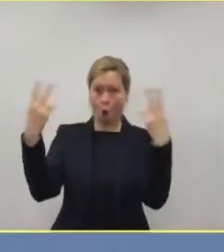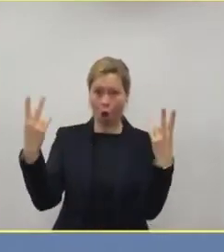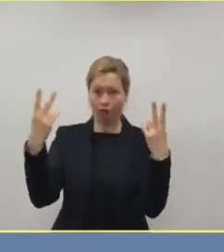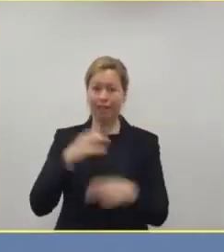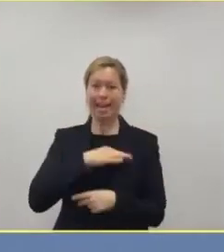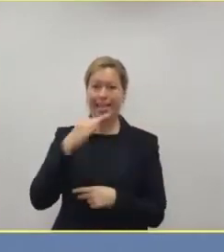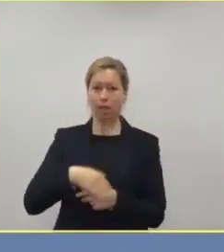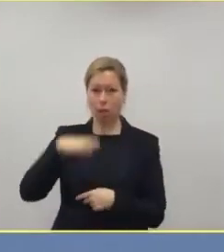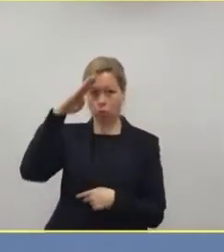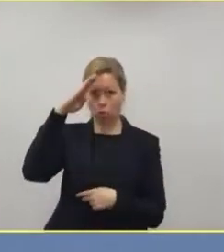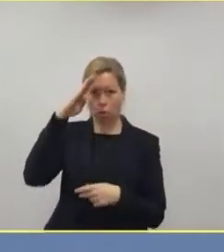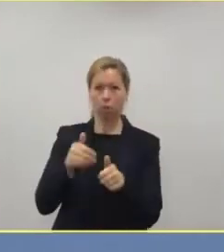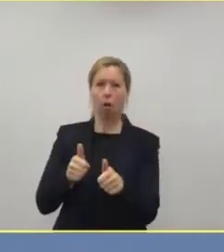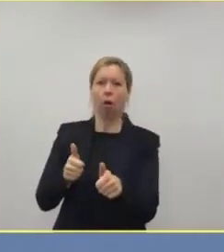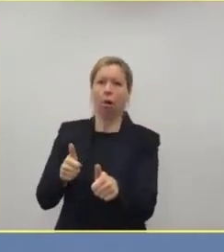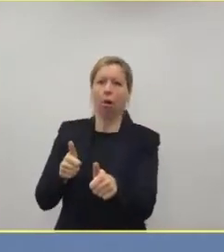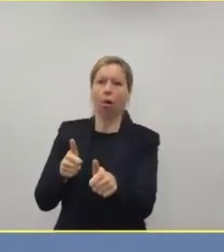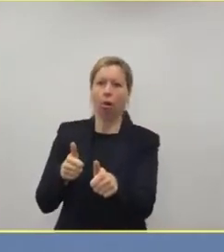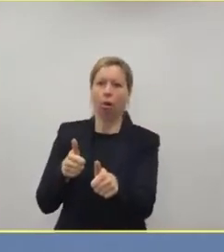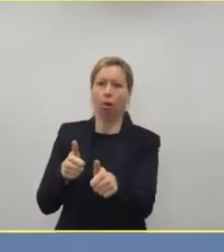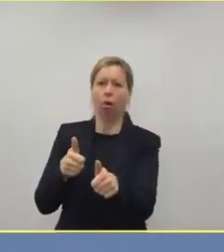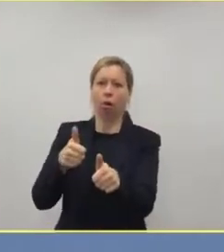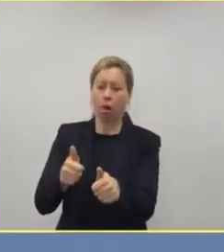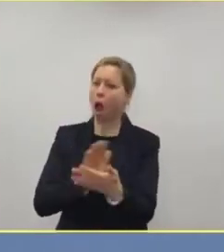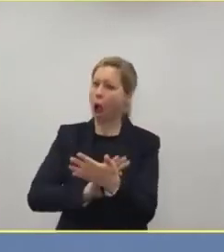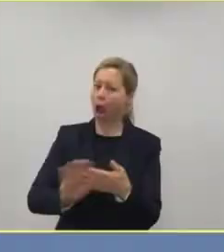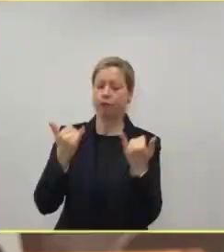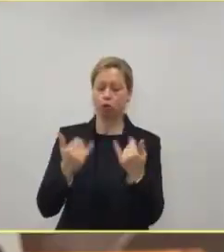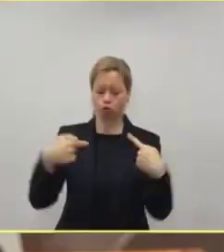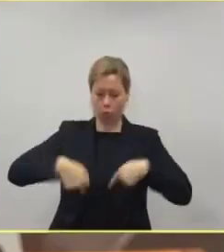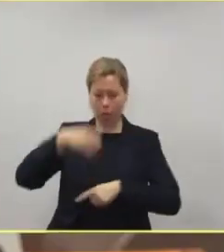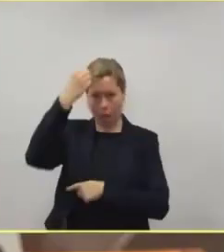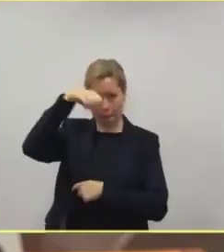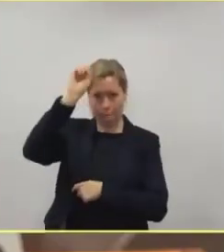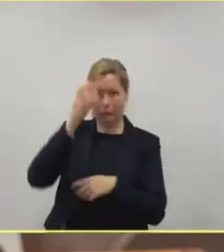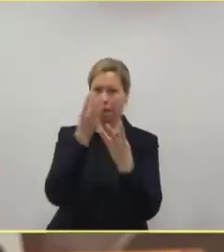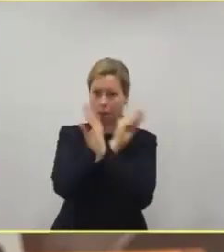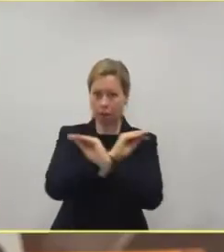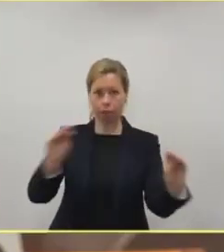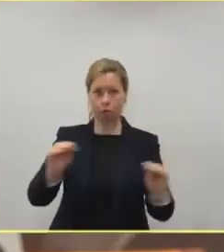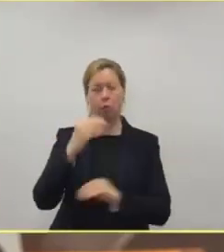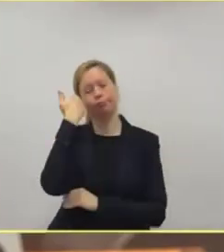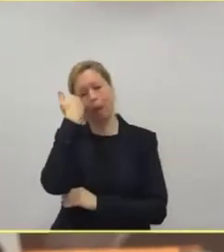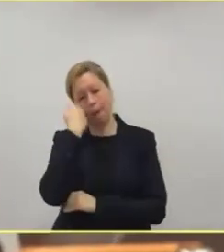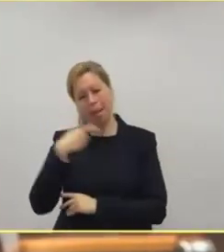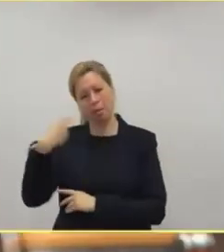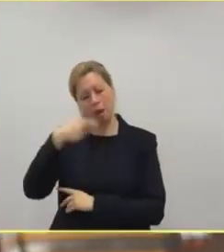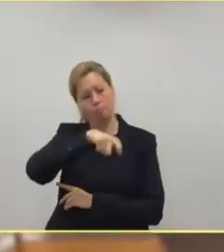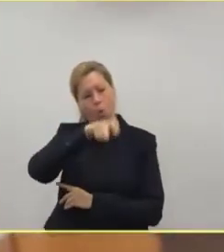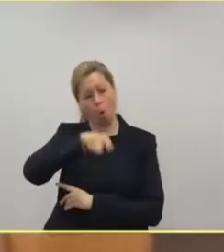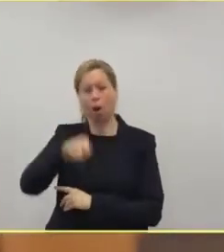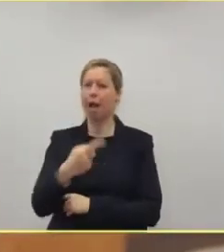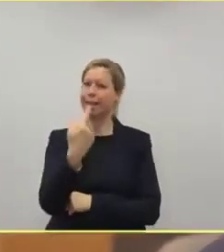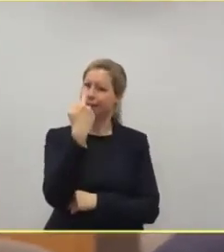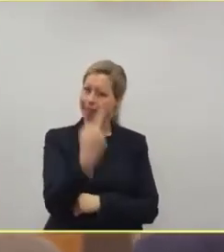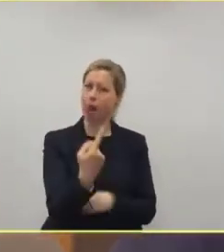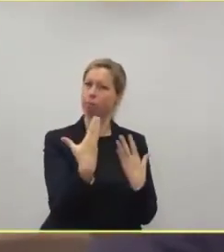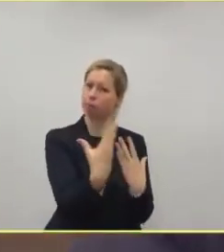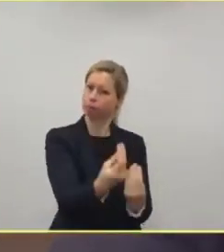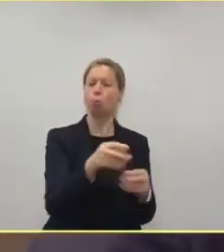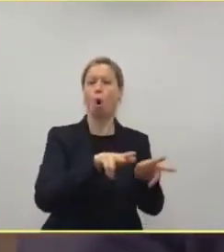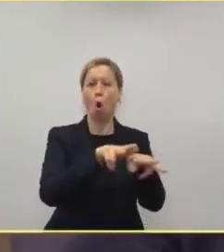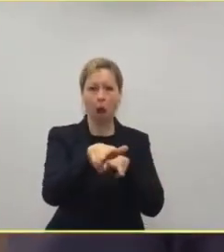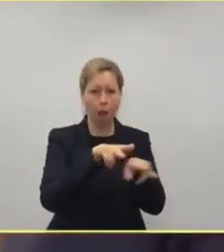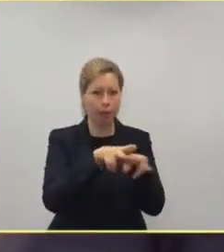Und in Berlin heißt es gar, Bürger nehmt es selber in die Hand, wenn ihr positiv getestet wurde, sagt anderen Personen Bescheid, mit denen ihr